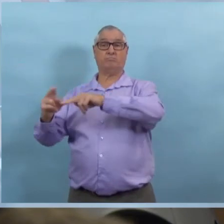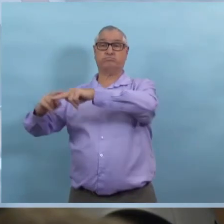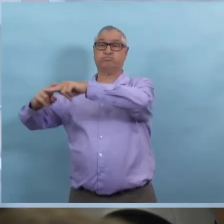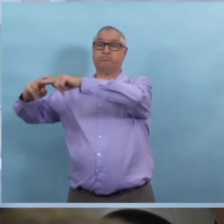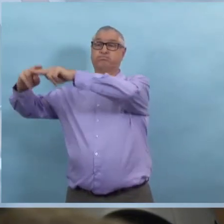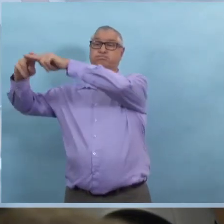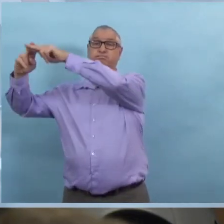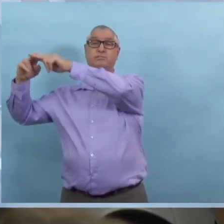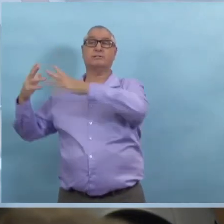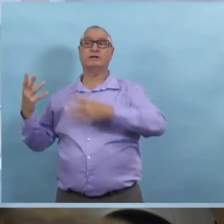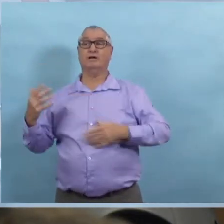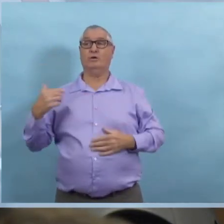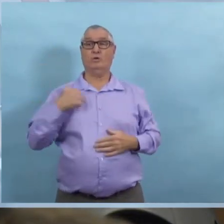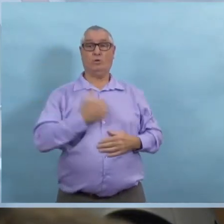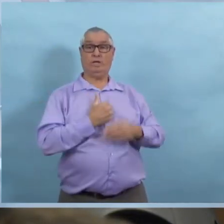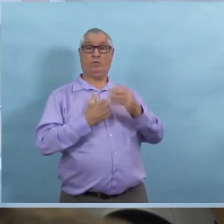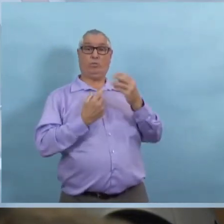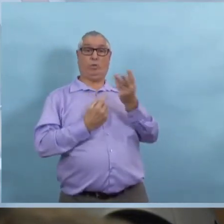population.